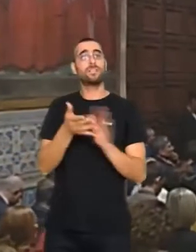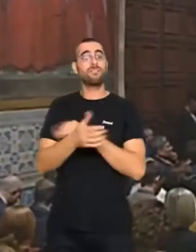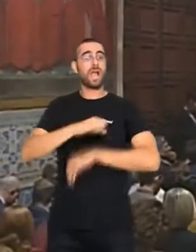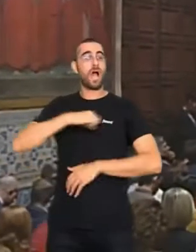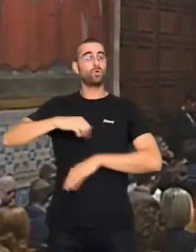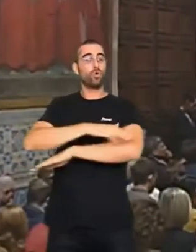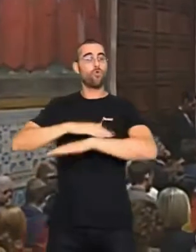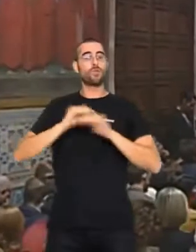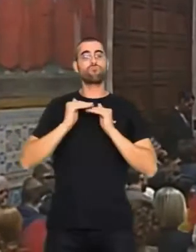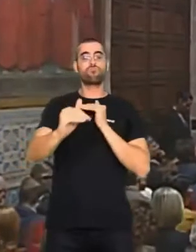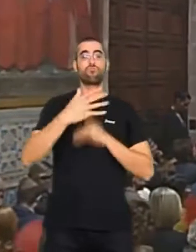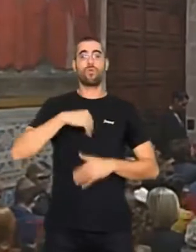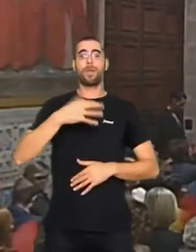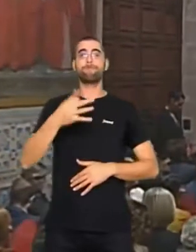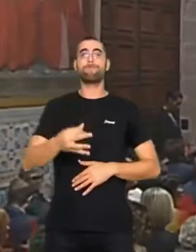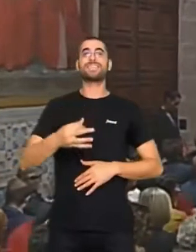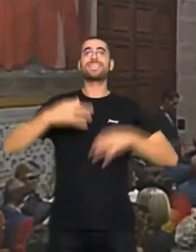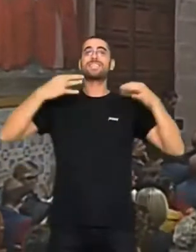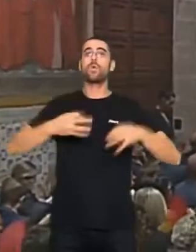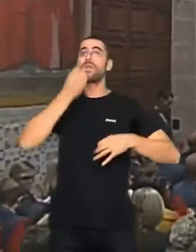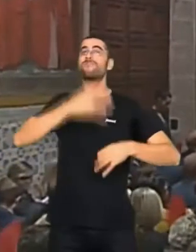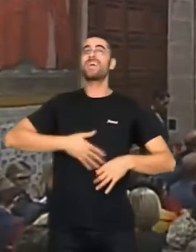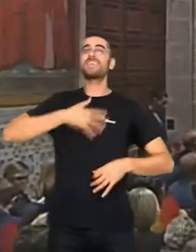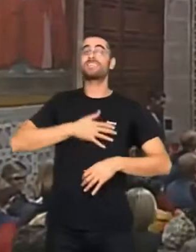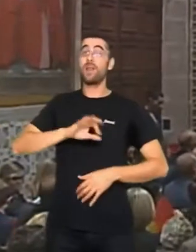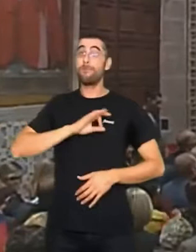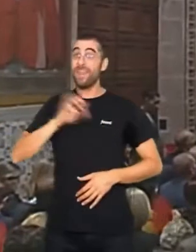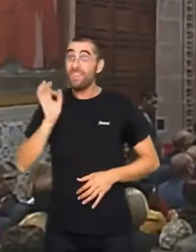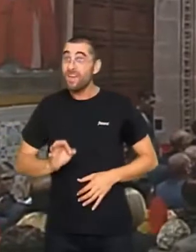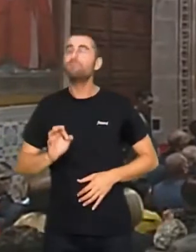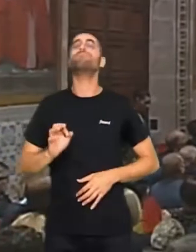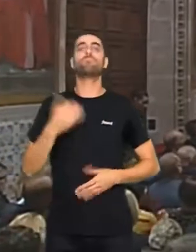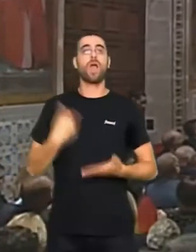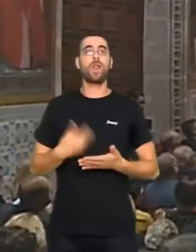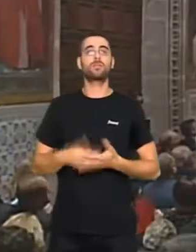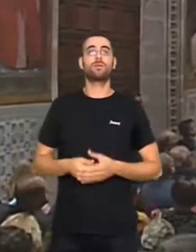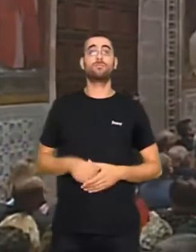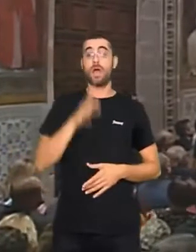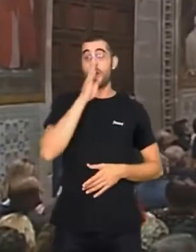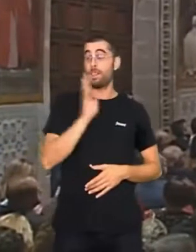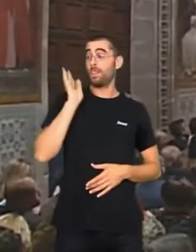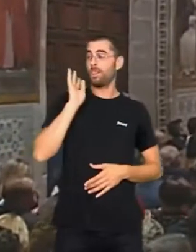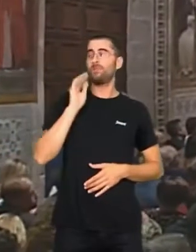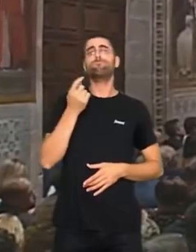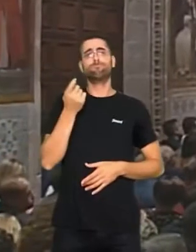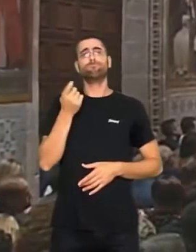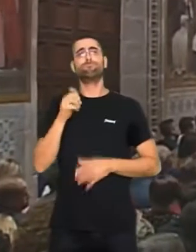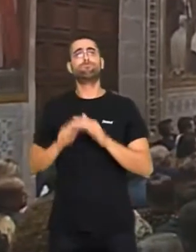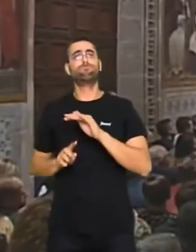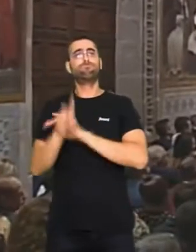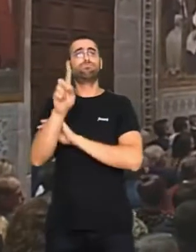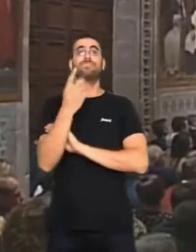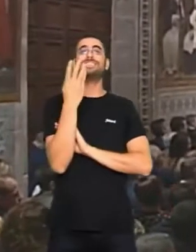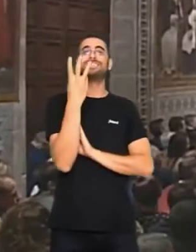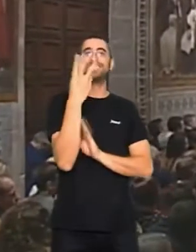i assegura el treball i el benestar que mereixem. En la passada legislatura hem fet un avanç rellevant en